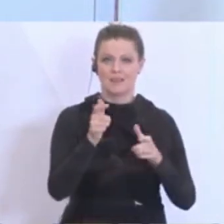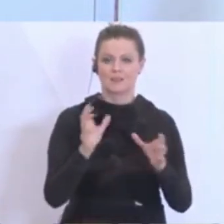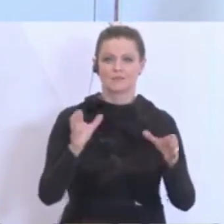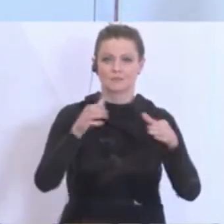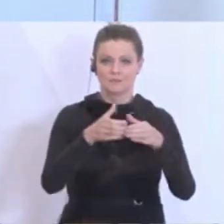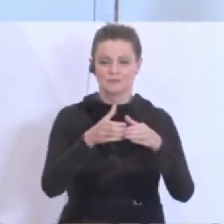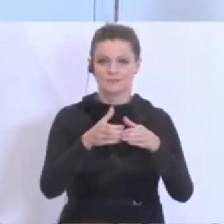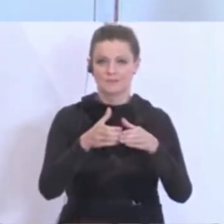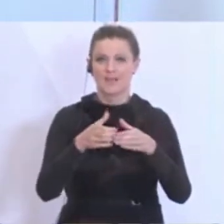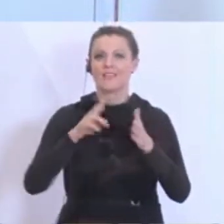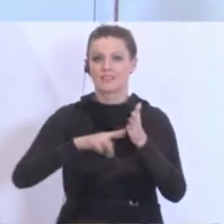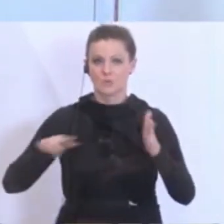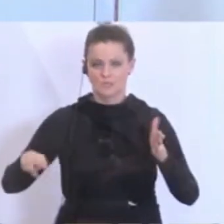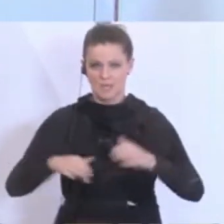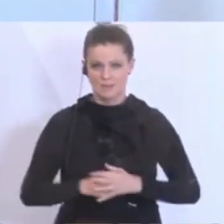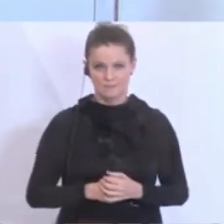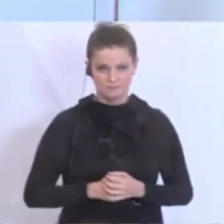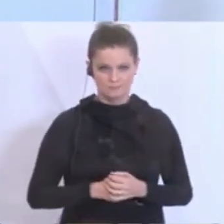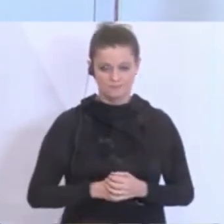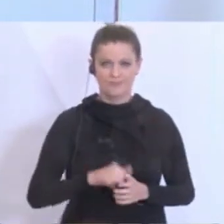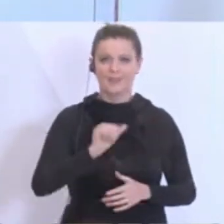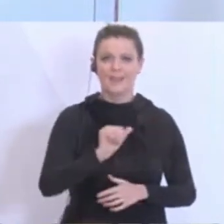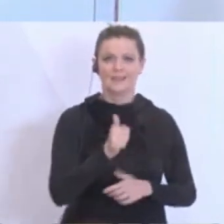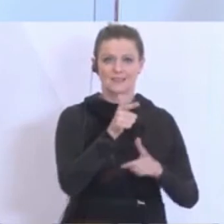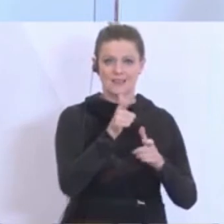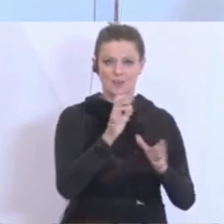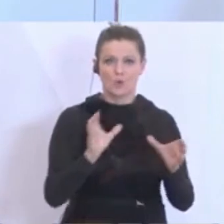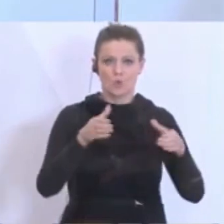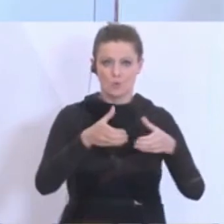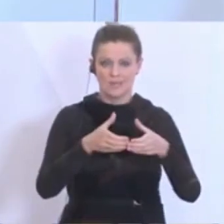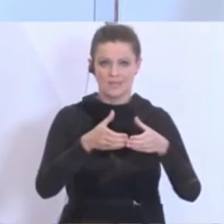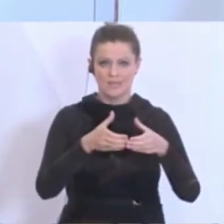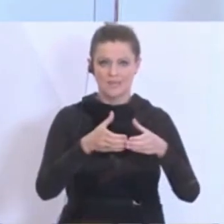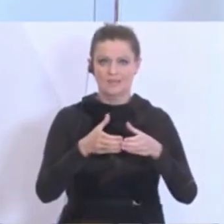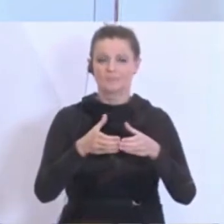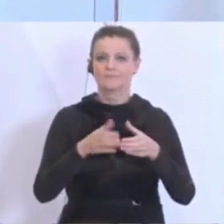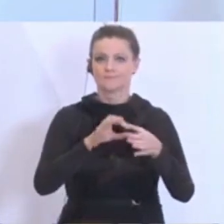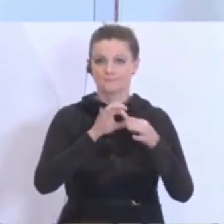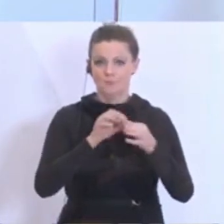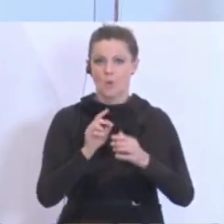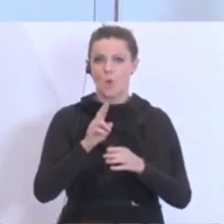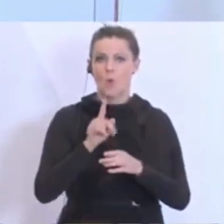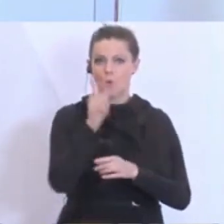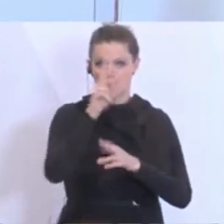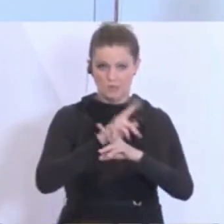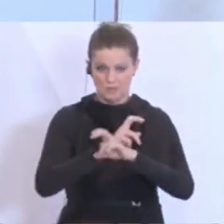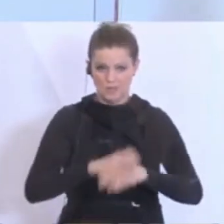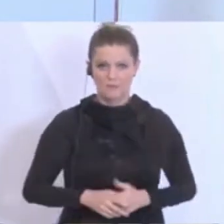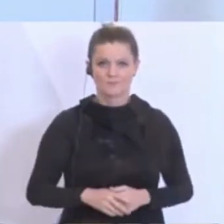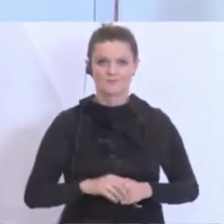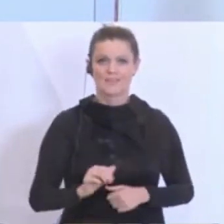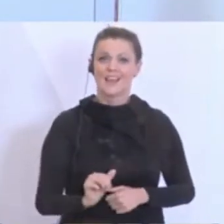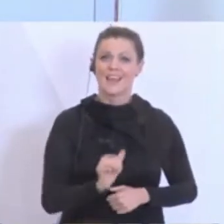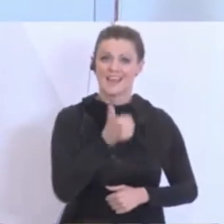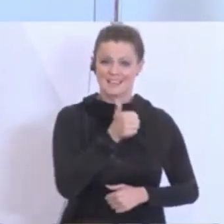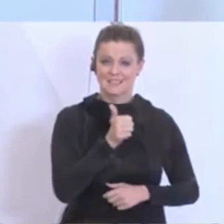Jägerbataillons Niederösterreich, die erste Jägerkompanie des Jägerbataillons Oberösterreich, die